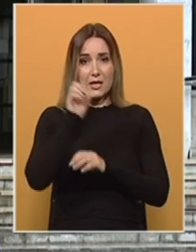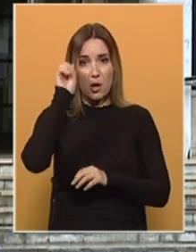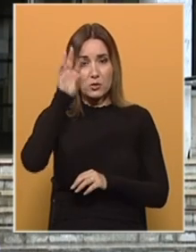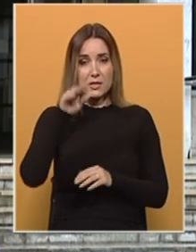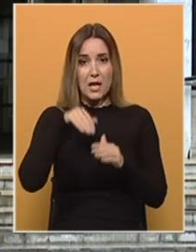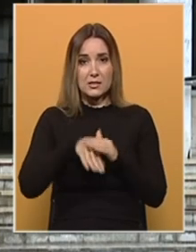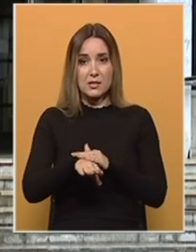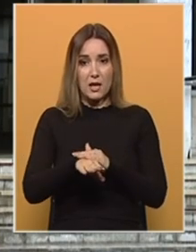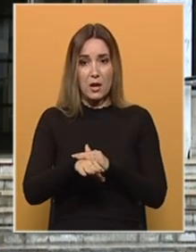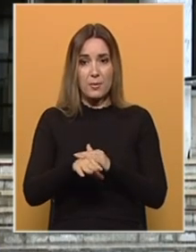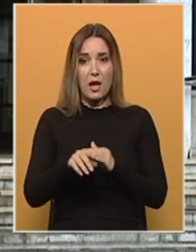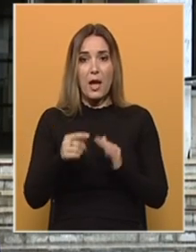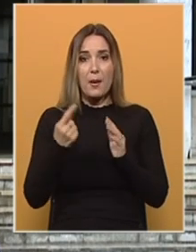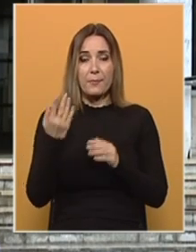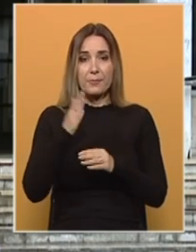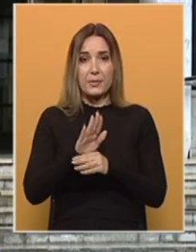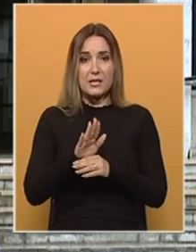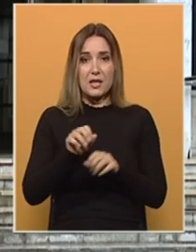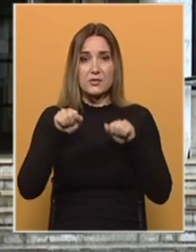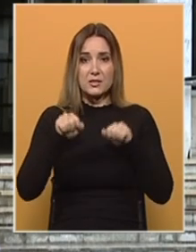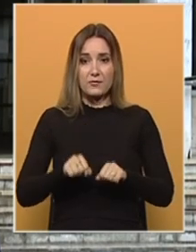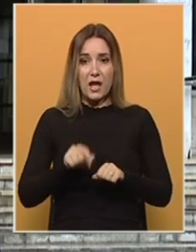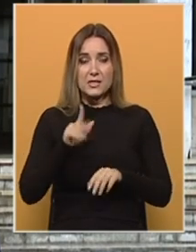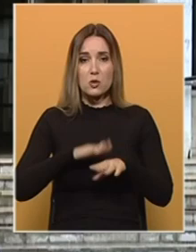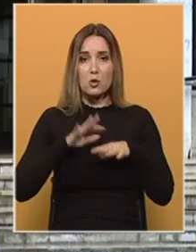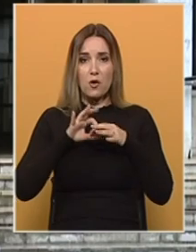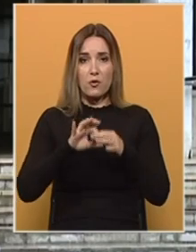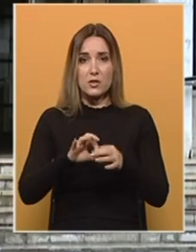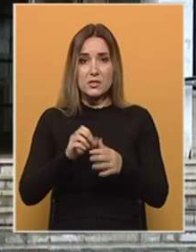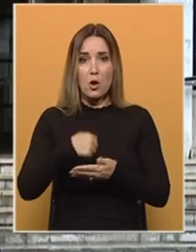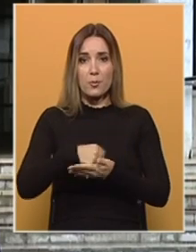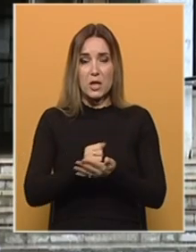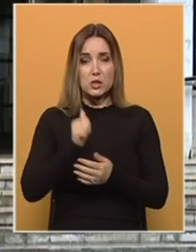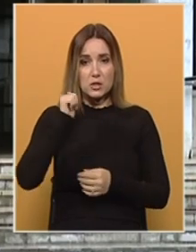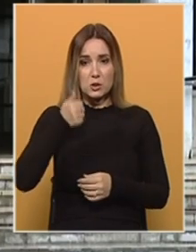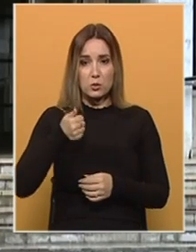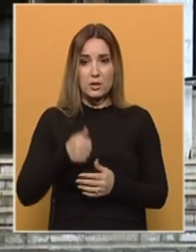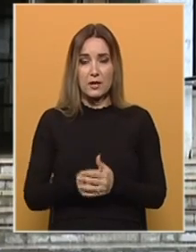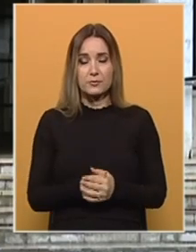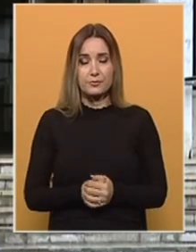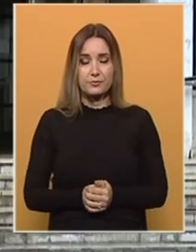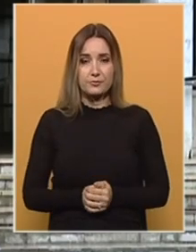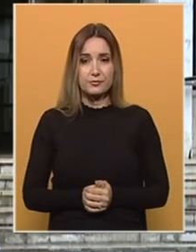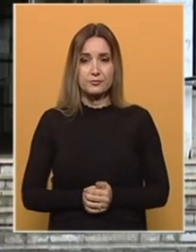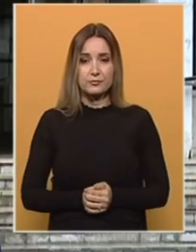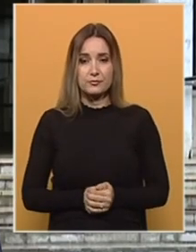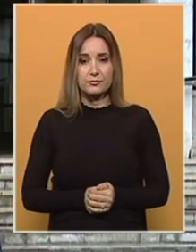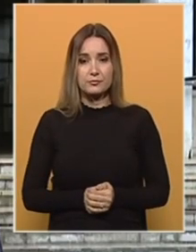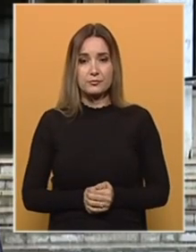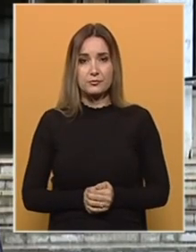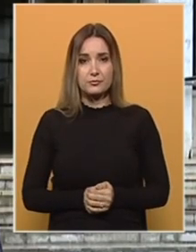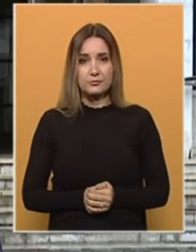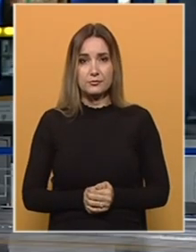u jami Dobrnja, Jug, predstavnici vlasti i rukovodioci obilježit će sutra. Mirala Bektić, BHT1,